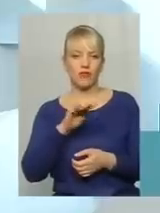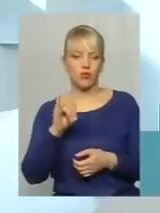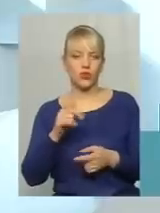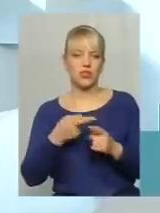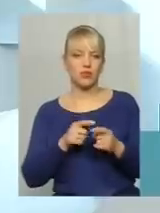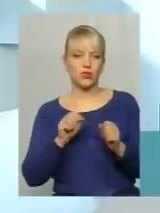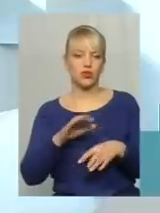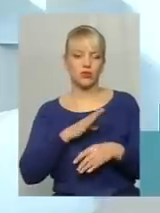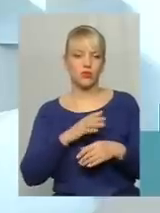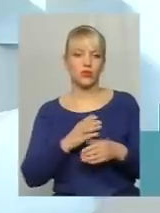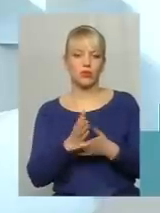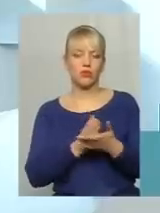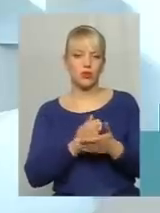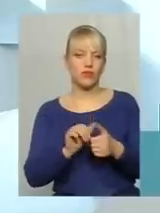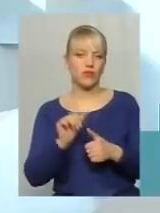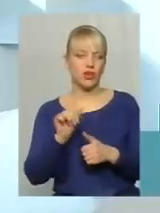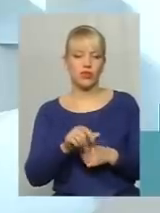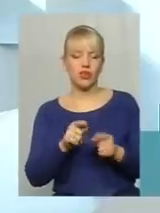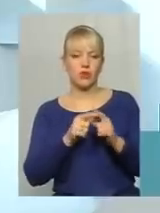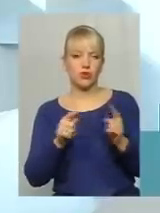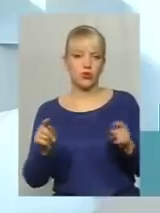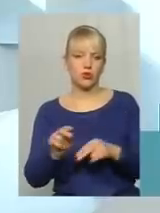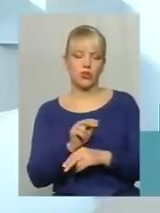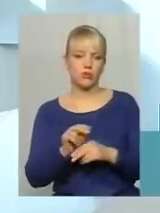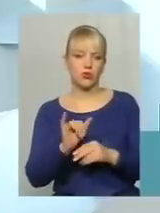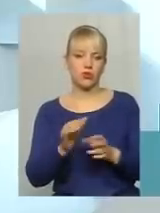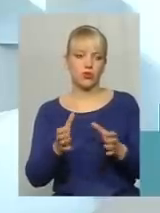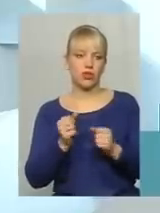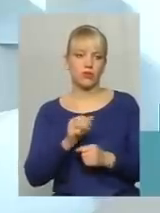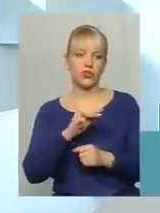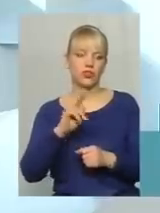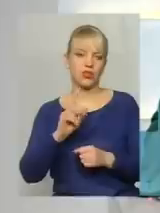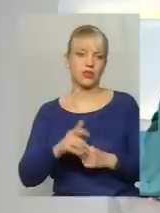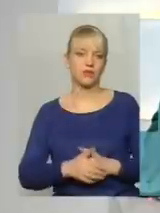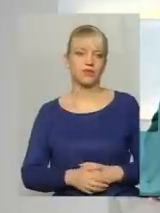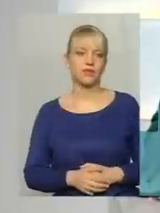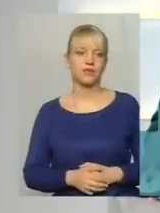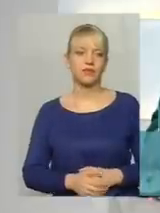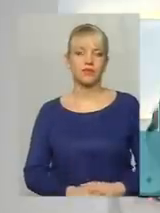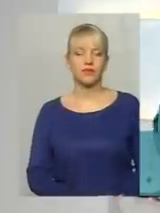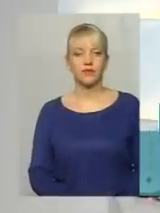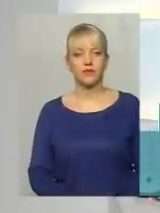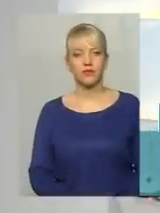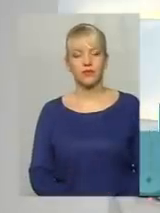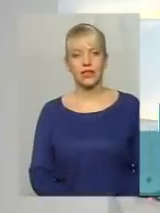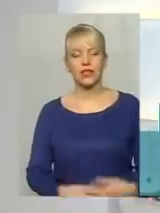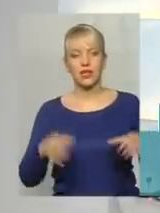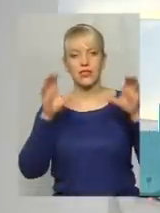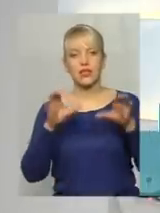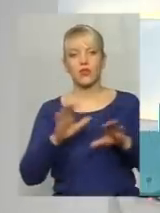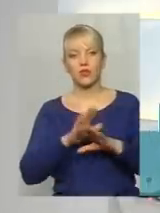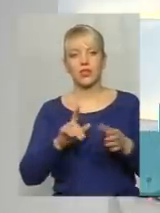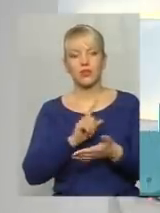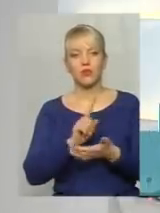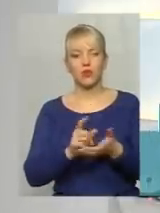це мають бути послуги виключно з поточного ремонту і утримання житлового фото. Зрозуміло. Закон не забороняє